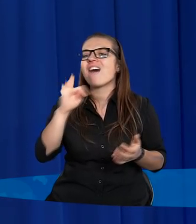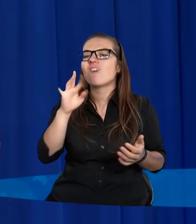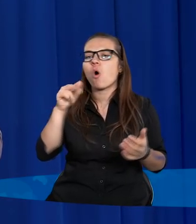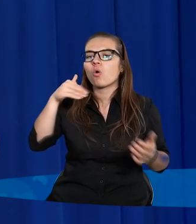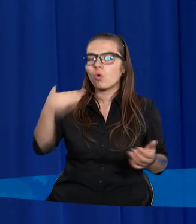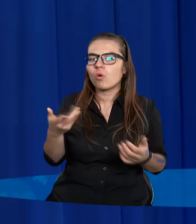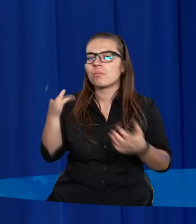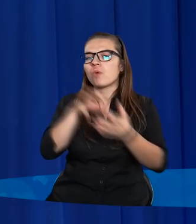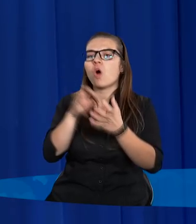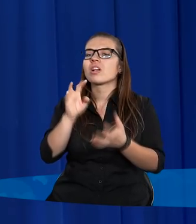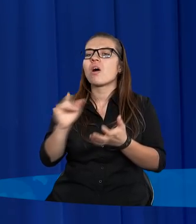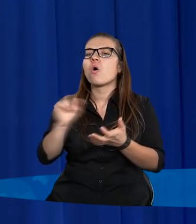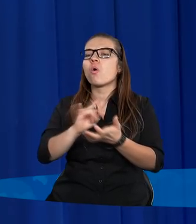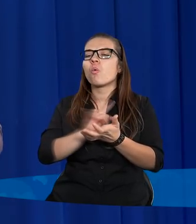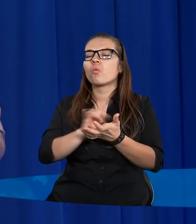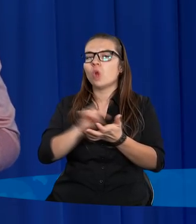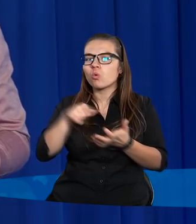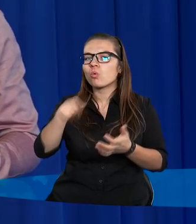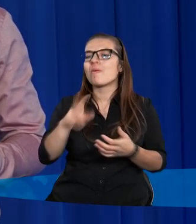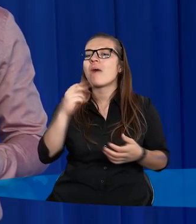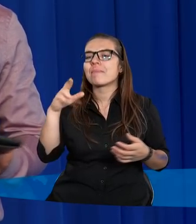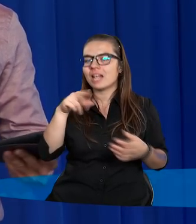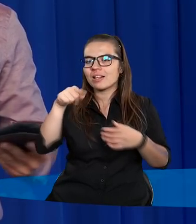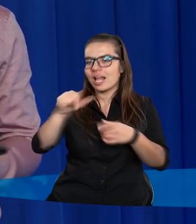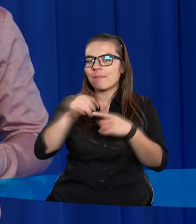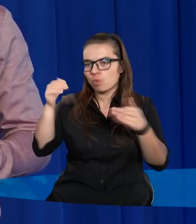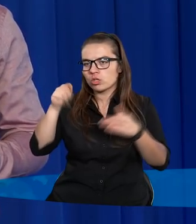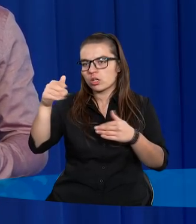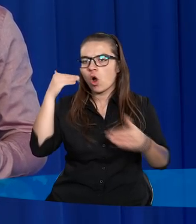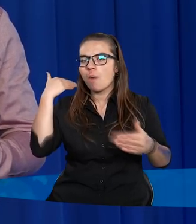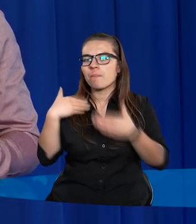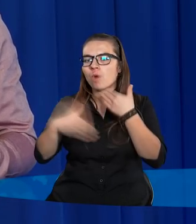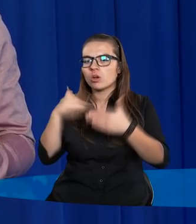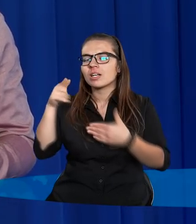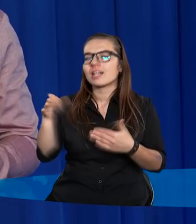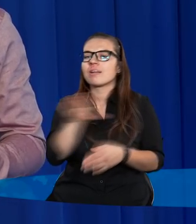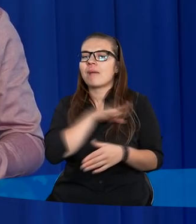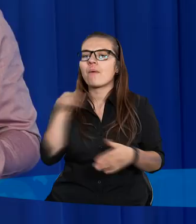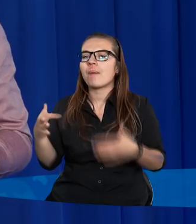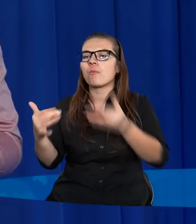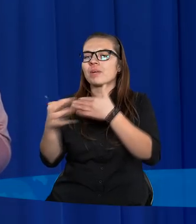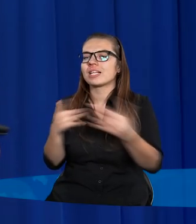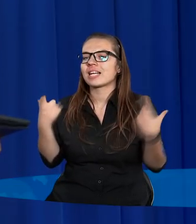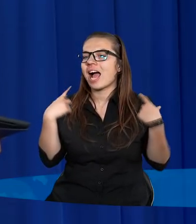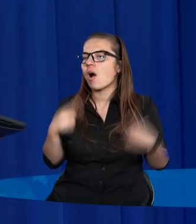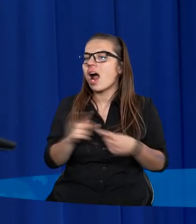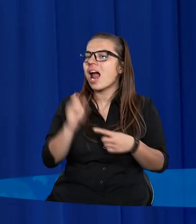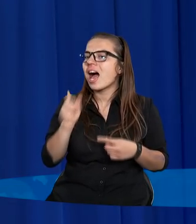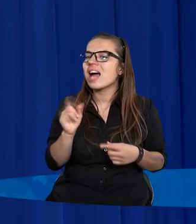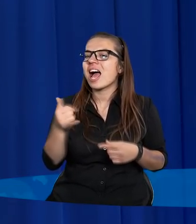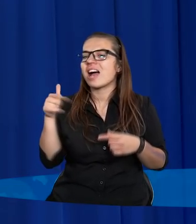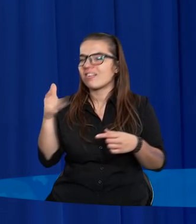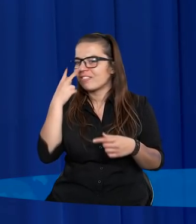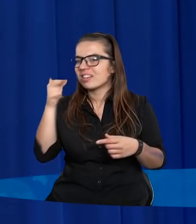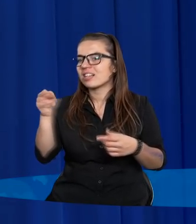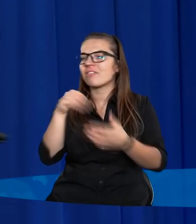pod webinarem na YouTubie, tam możecie go pozdrowić, zmarła bliska mu osoba, ale tak jak